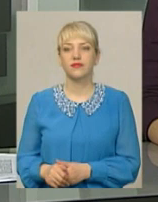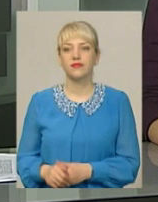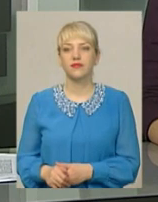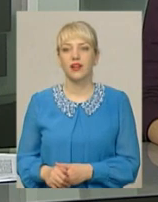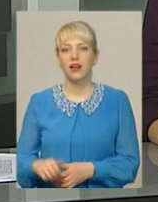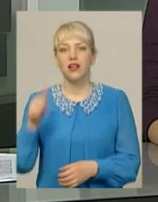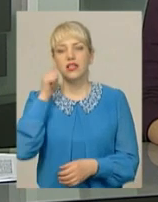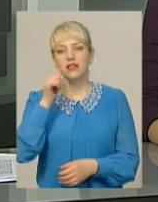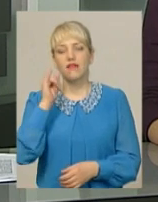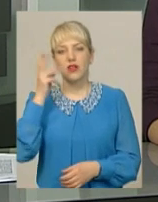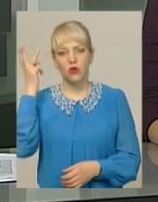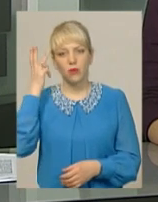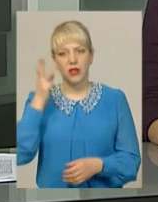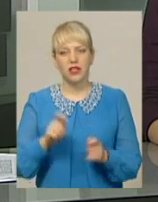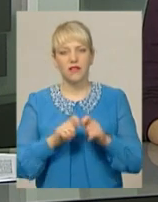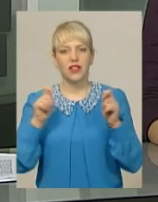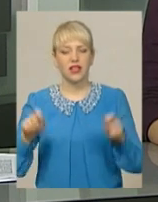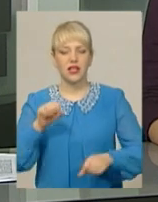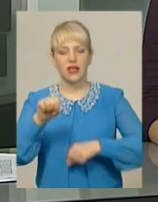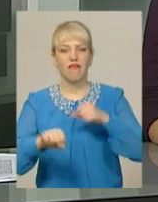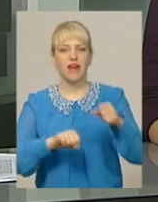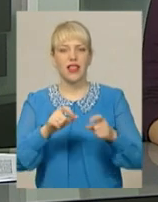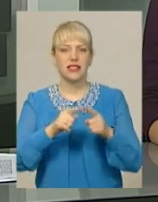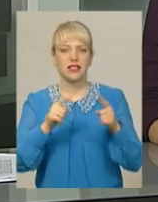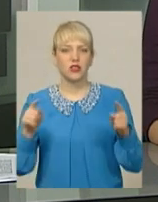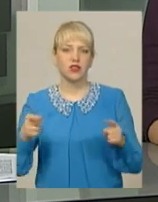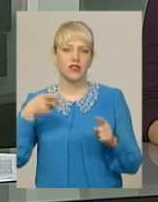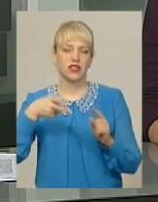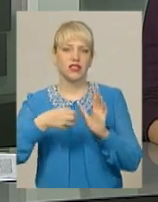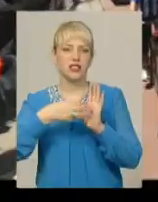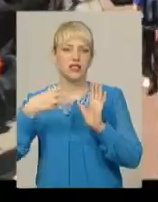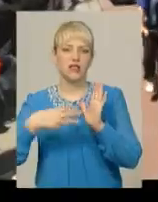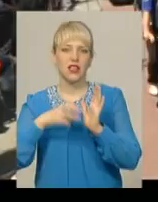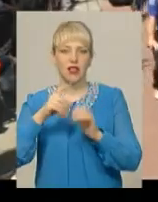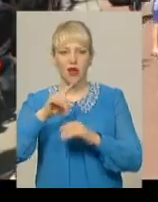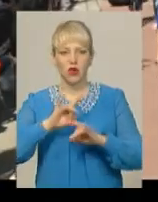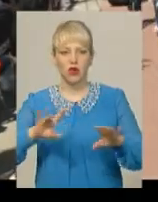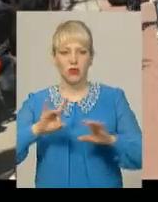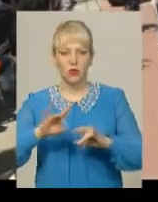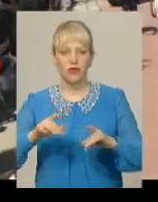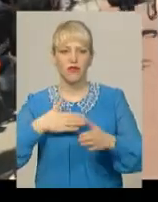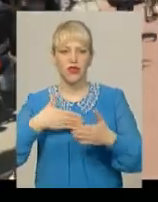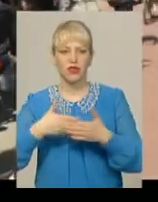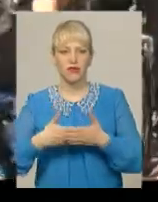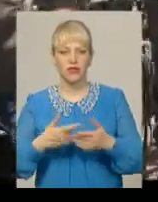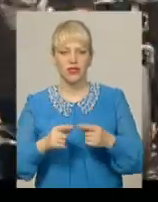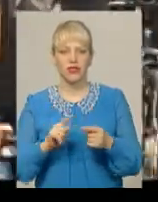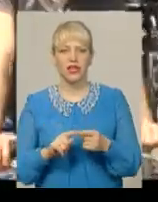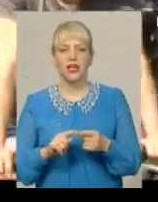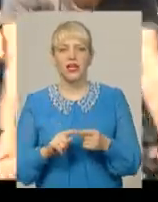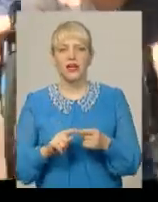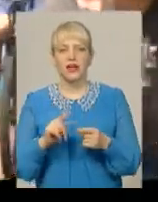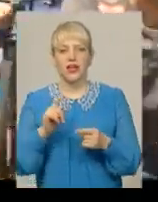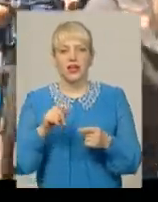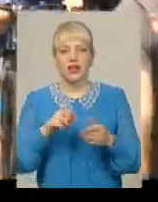Завтра у Хмельницькому відкриють «Велосезон-2018». Як розповів велоактивіст з Агенції сталого розвитку «Астар» Сергій Толстіхін,